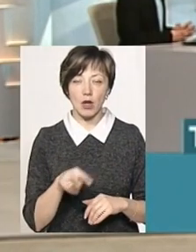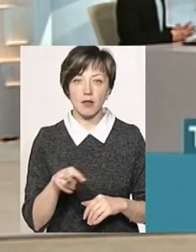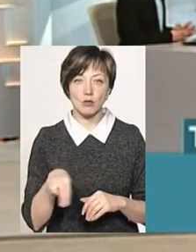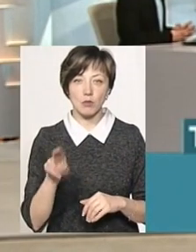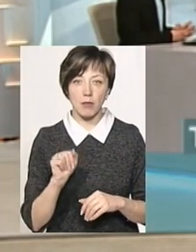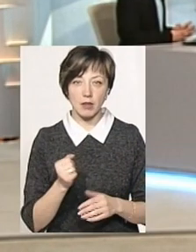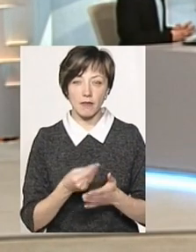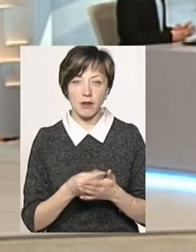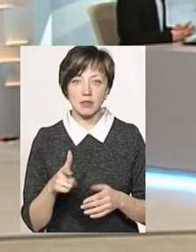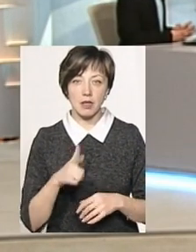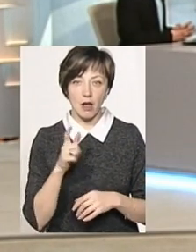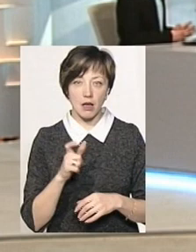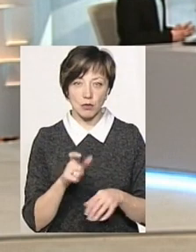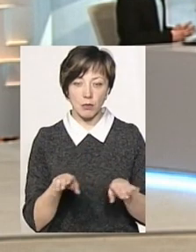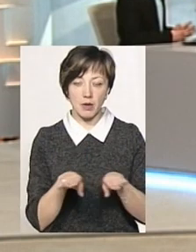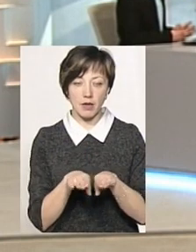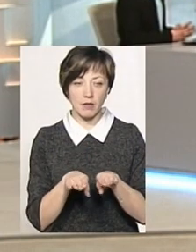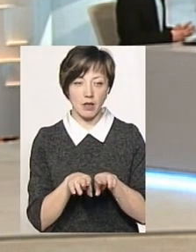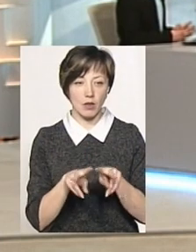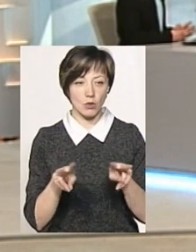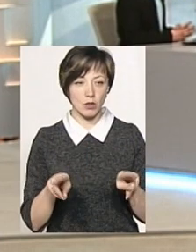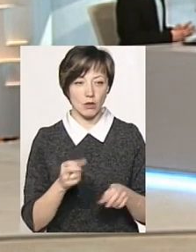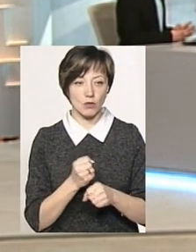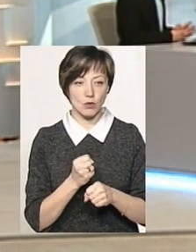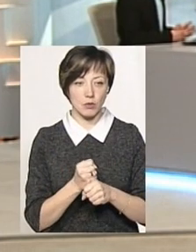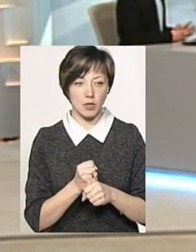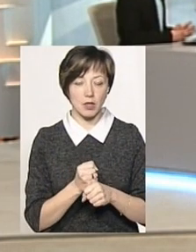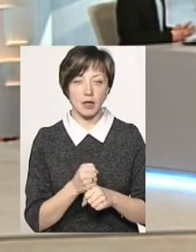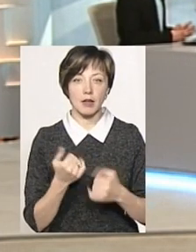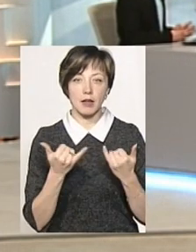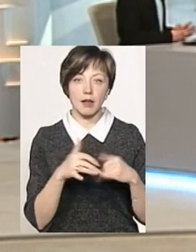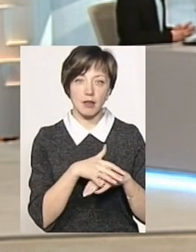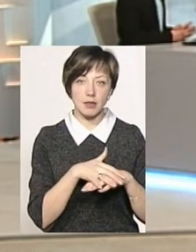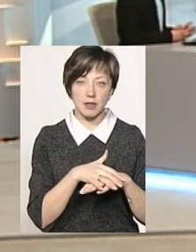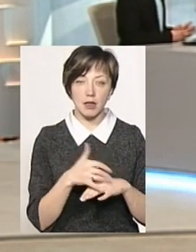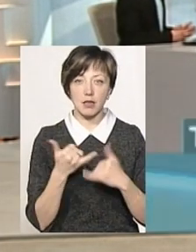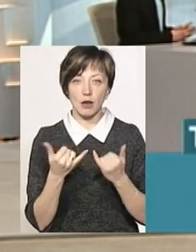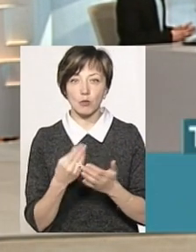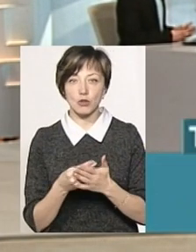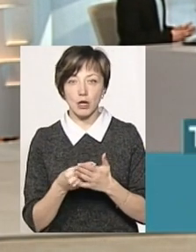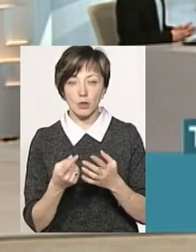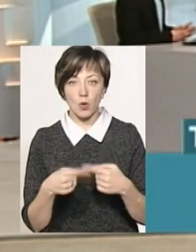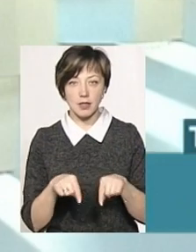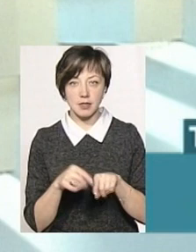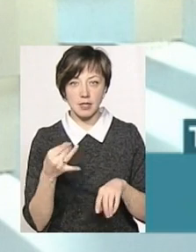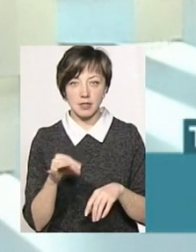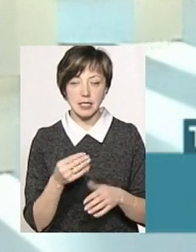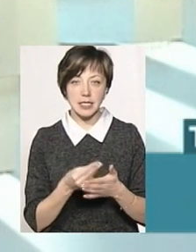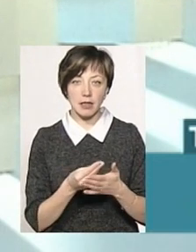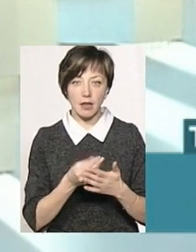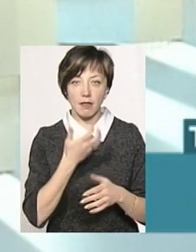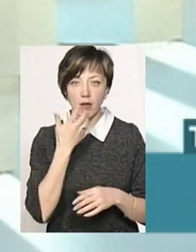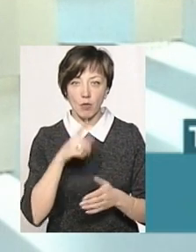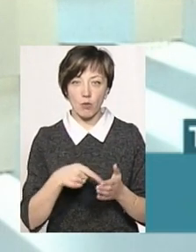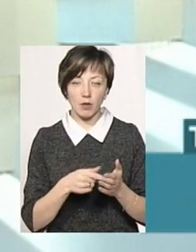листопада вартість газу прирівняли, одинаково зробили. Тобто, що для населення, що для бюджетних організацій, ціна для